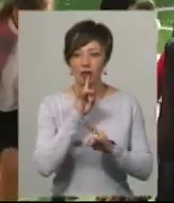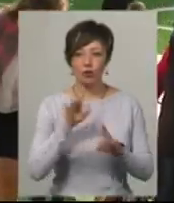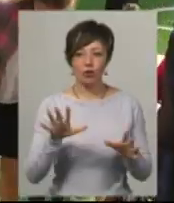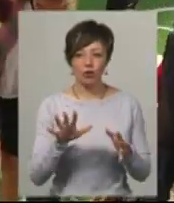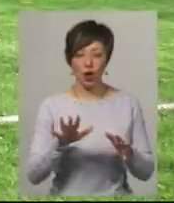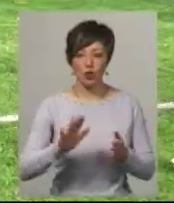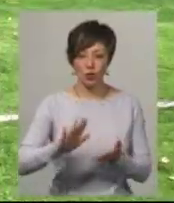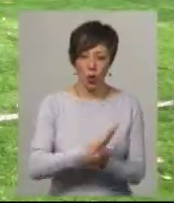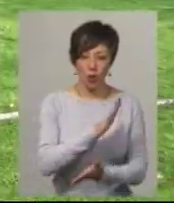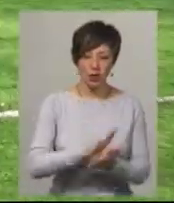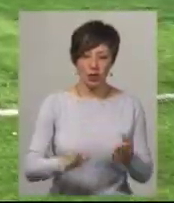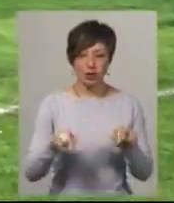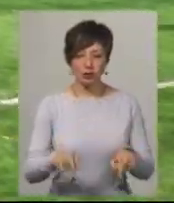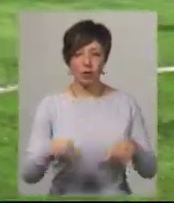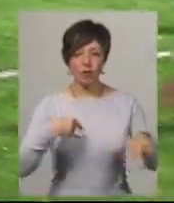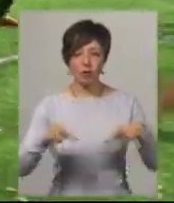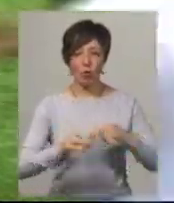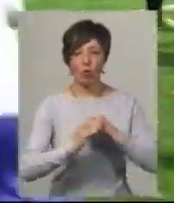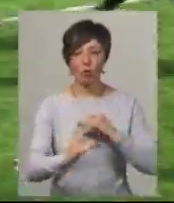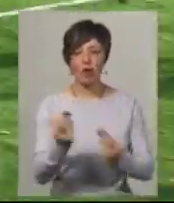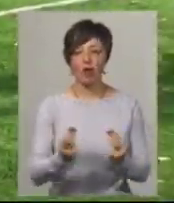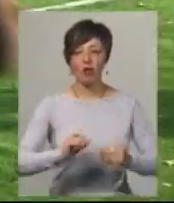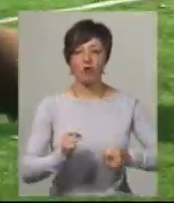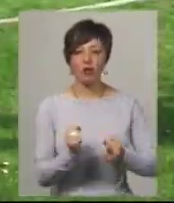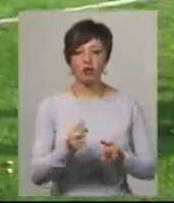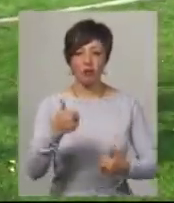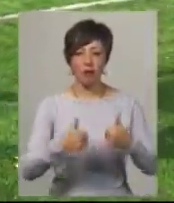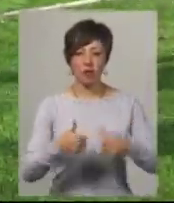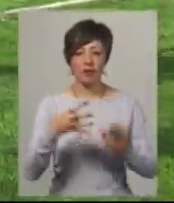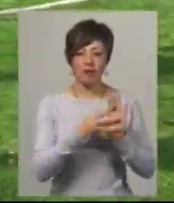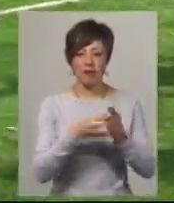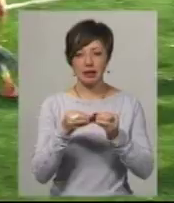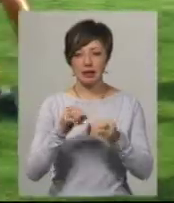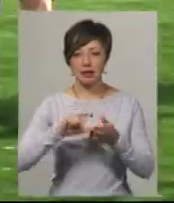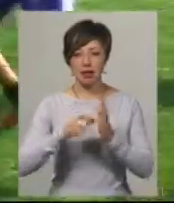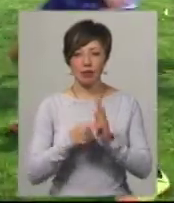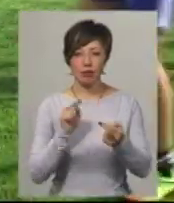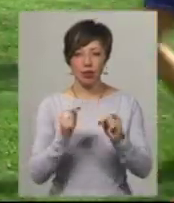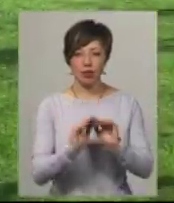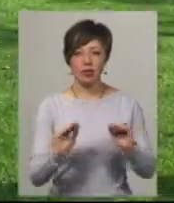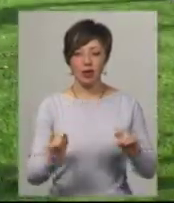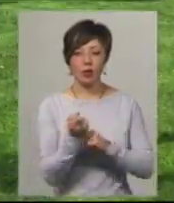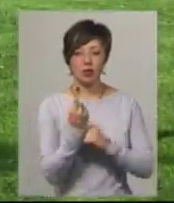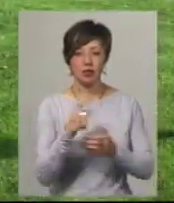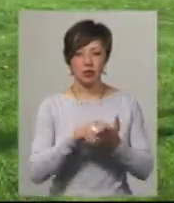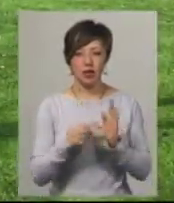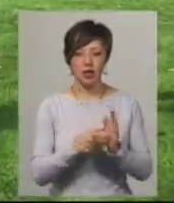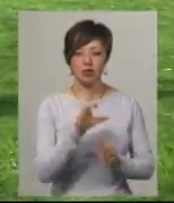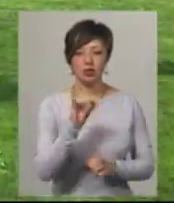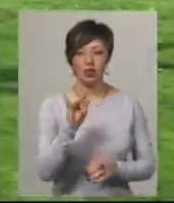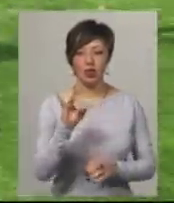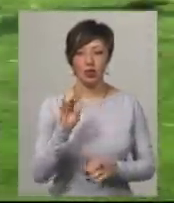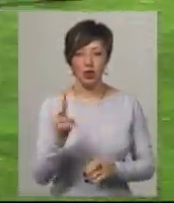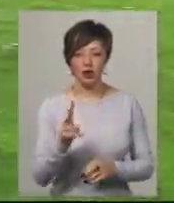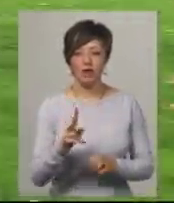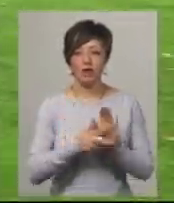скользити. На цьому футбольному полі грали товариський матч учні 9-го та 10-го класу проти учнів 11-го. Микола Сохарук 8